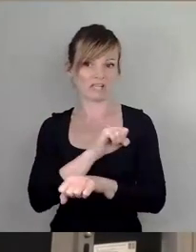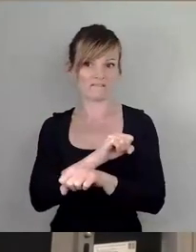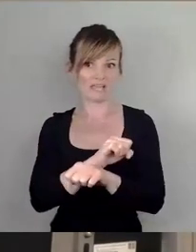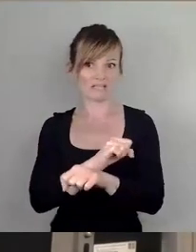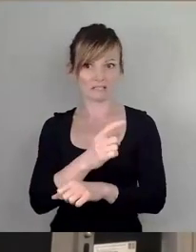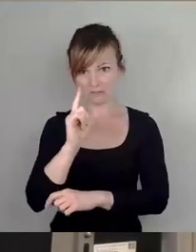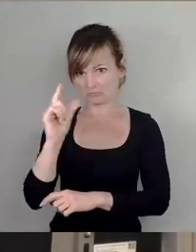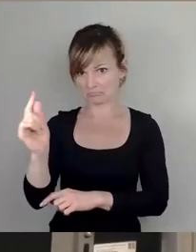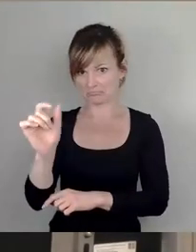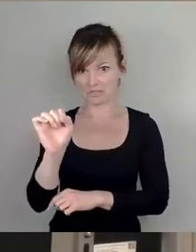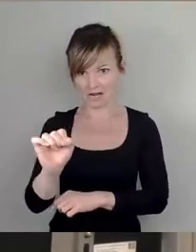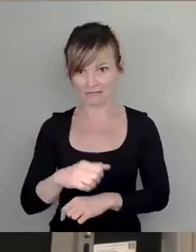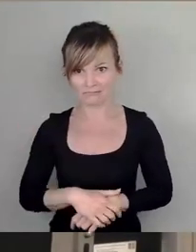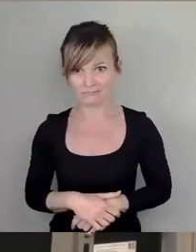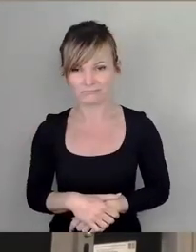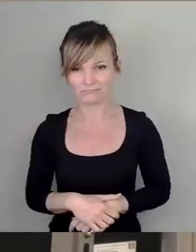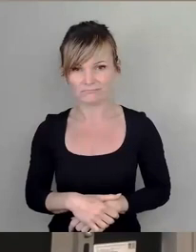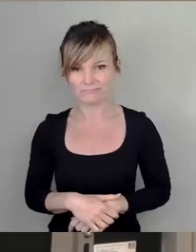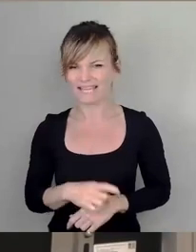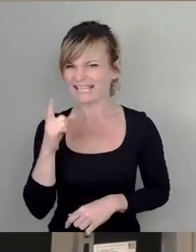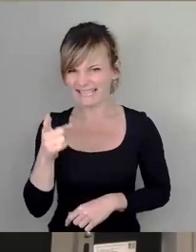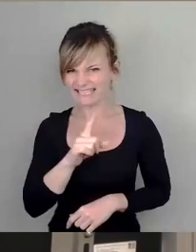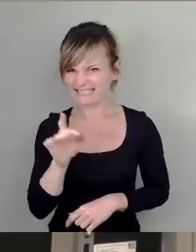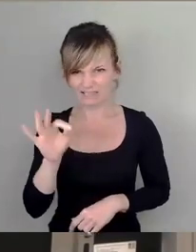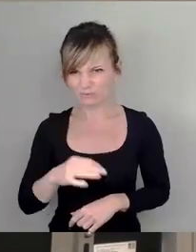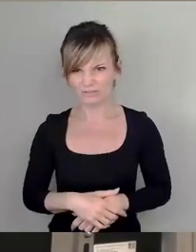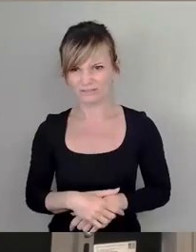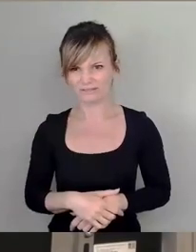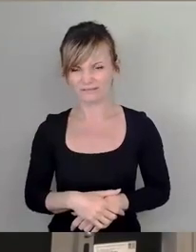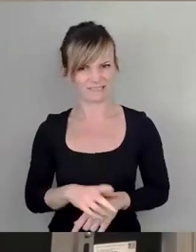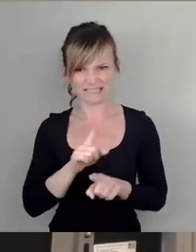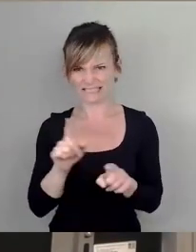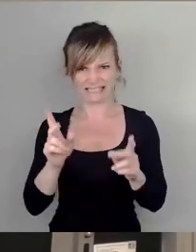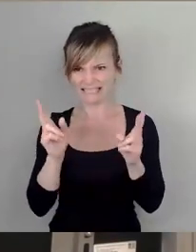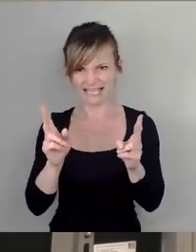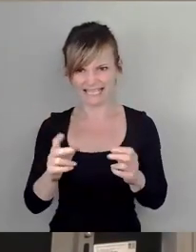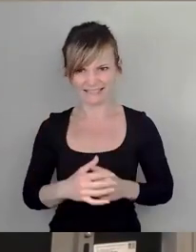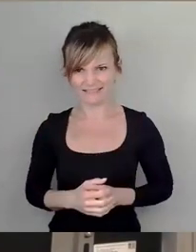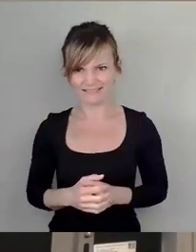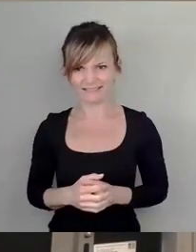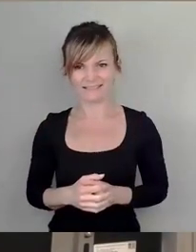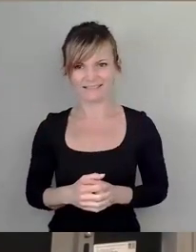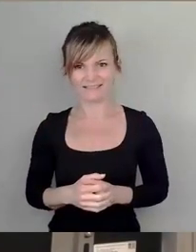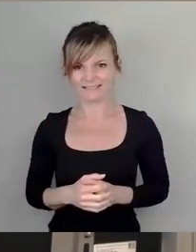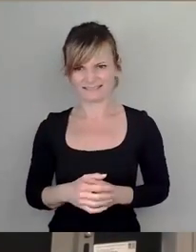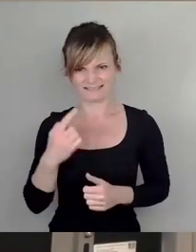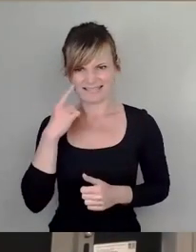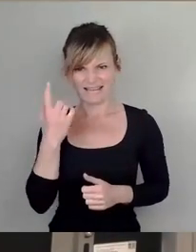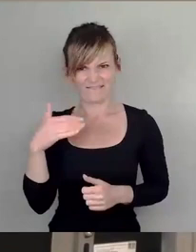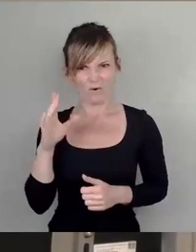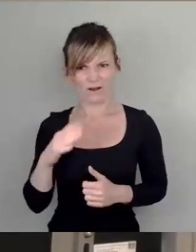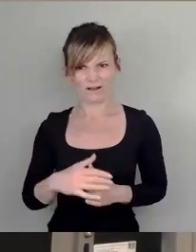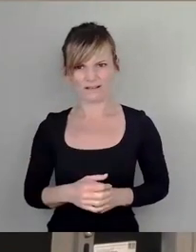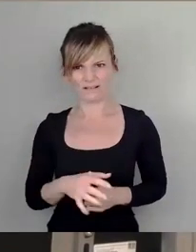Und das ist nicht gut, das ist nicht gerecht, das ist auch vor allen Dingen nicht sinnhaft für die